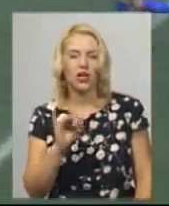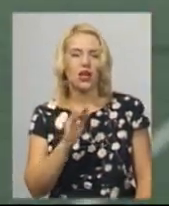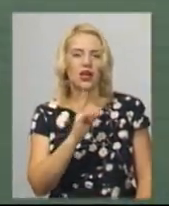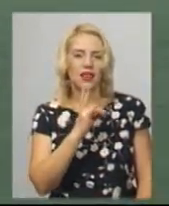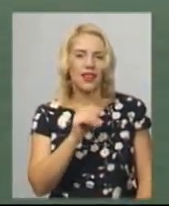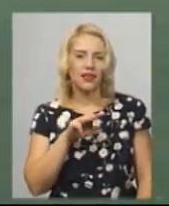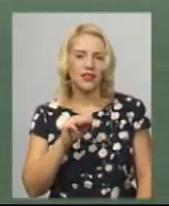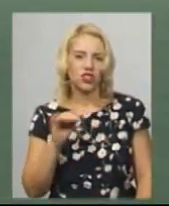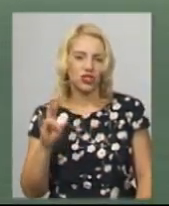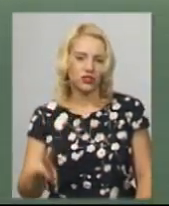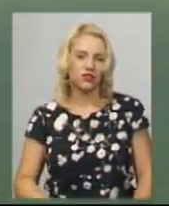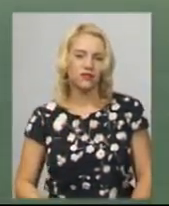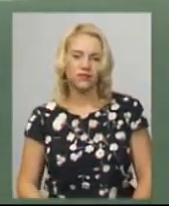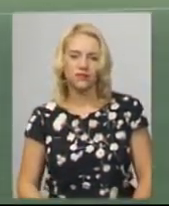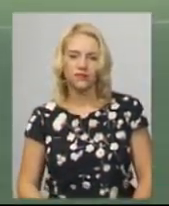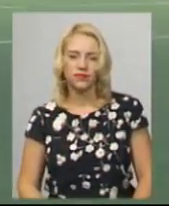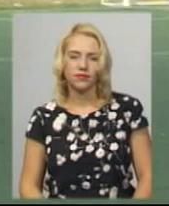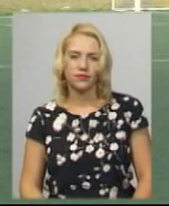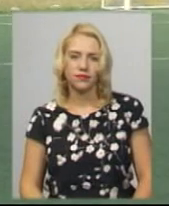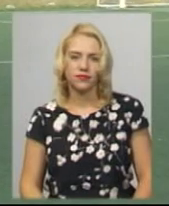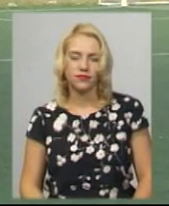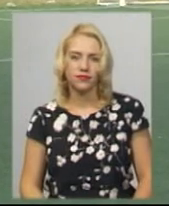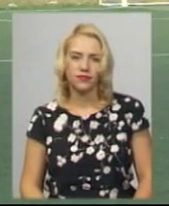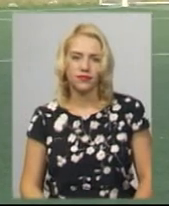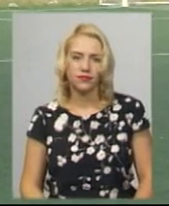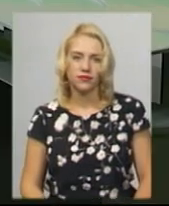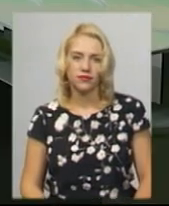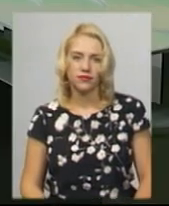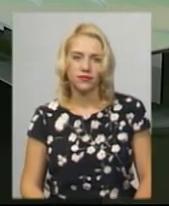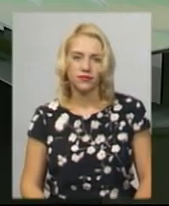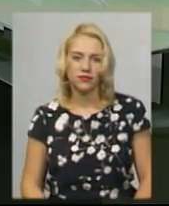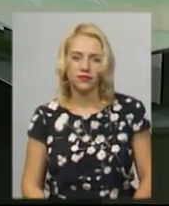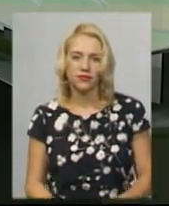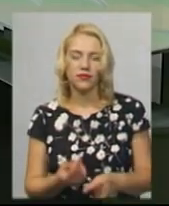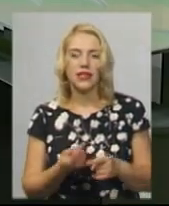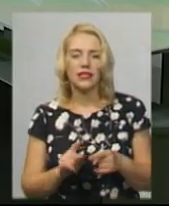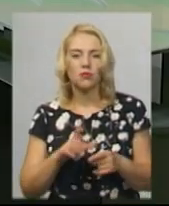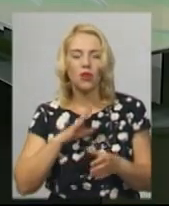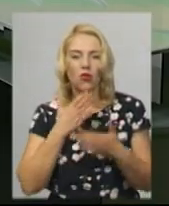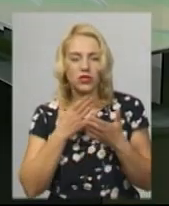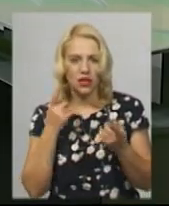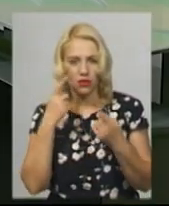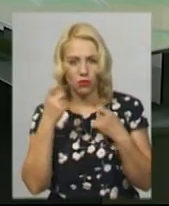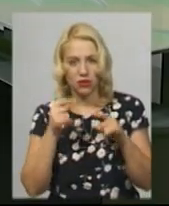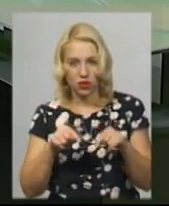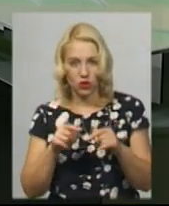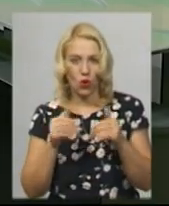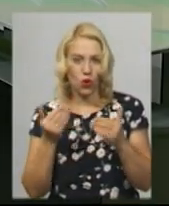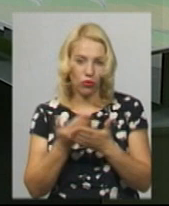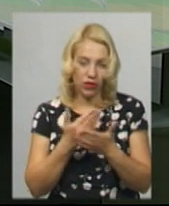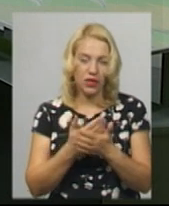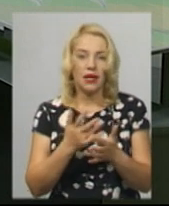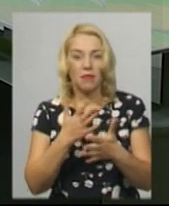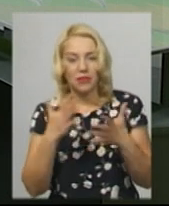Дарина Денисенко, Дем'ян Цегольник. Новини на Суспільному. Хмельницький. Це була остання інформація цього випуску. Більше